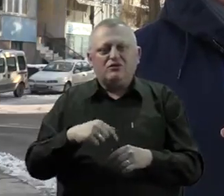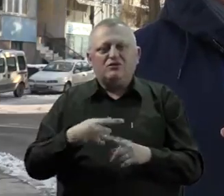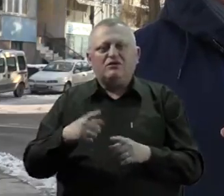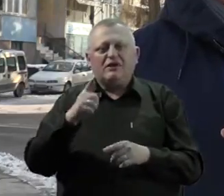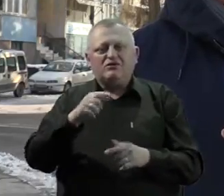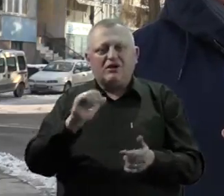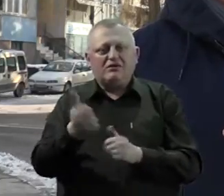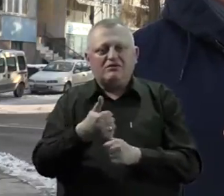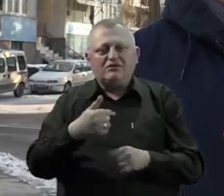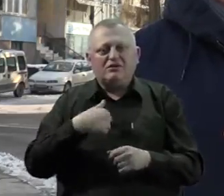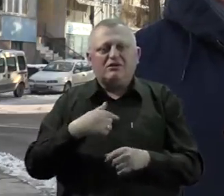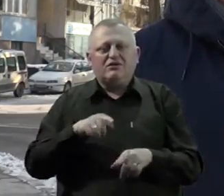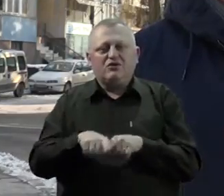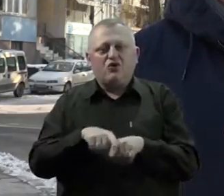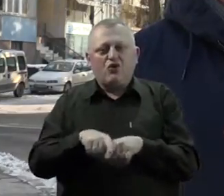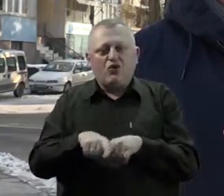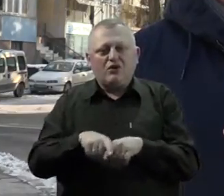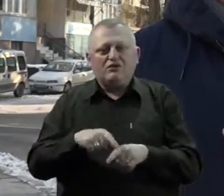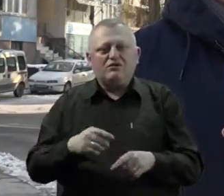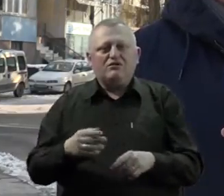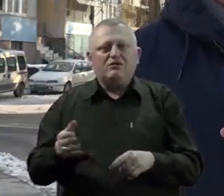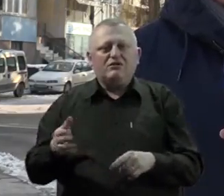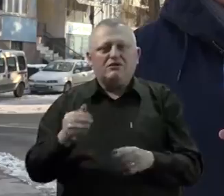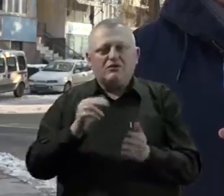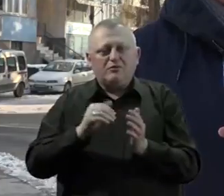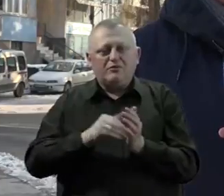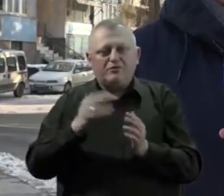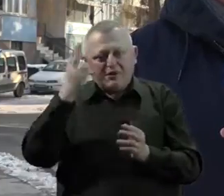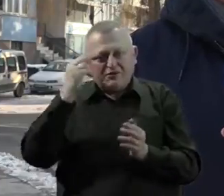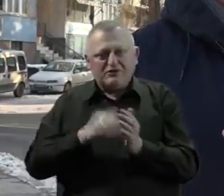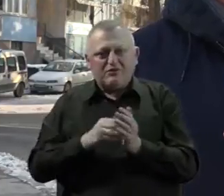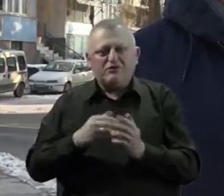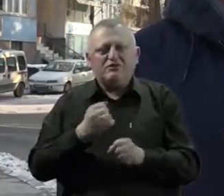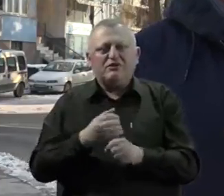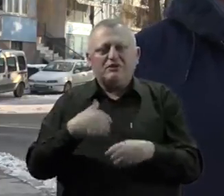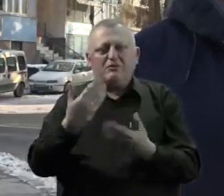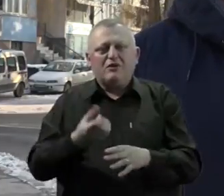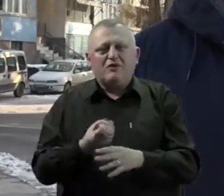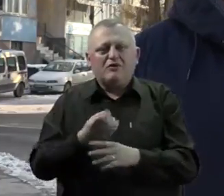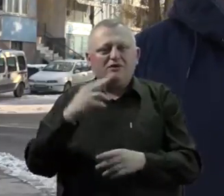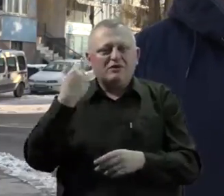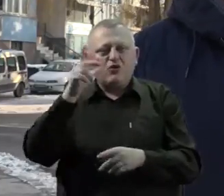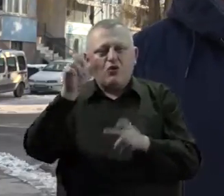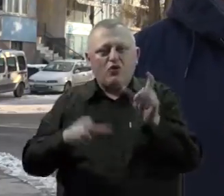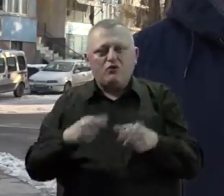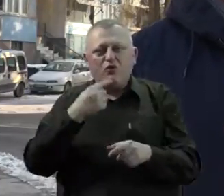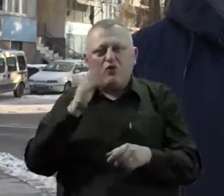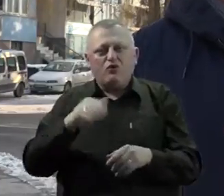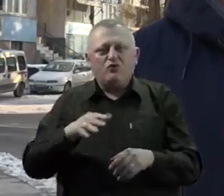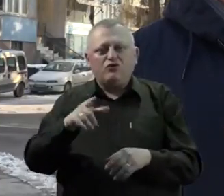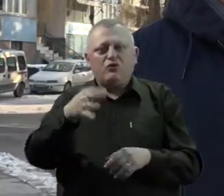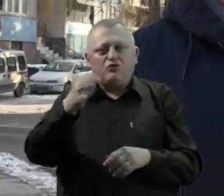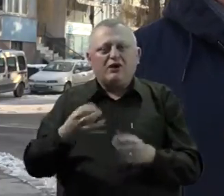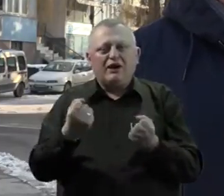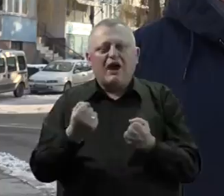su naše kolege iz Unjsko-Sanskog kantona prepoznali potrebu da pasiraju informacije za gluhe osobe koji ih ima u tom